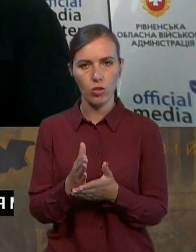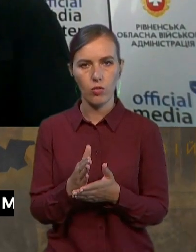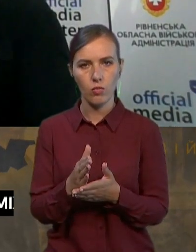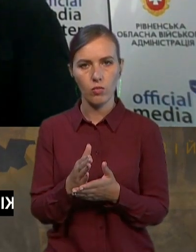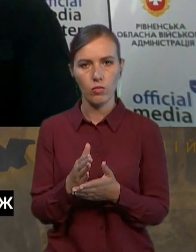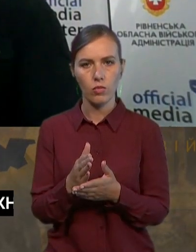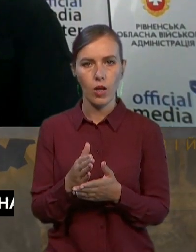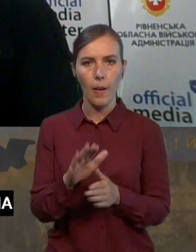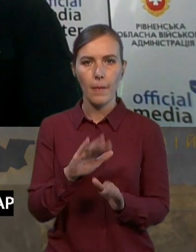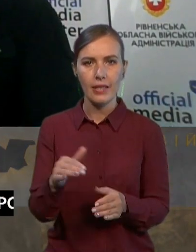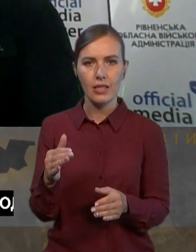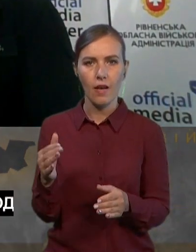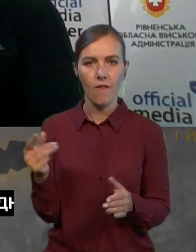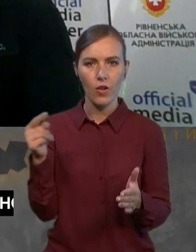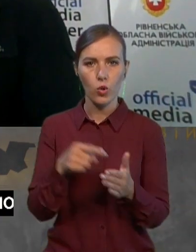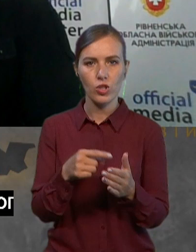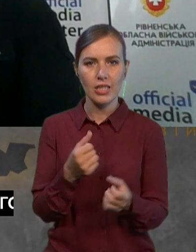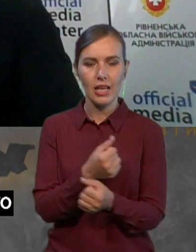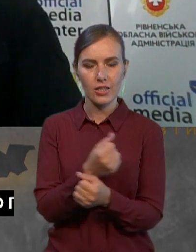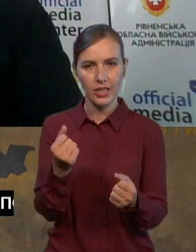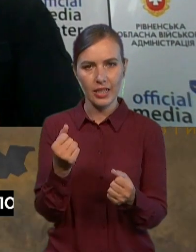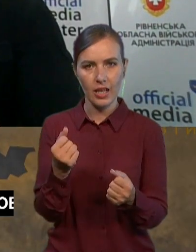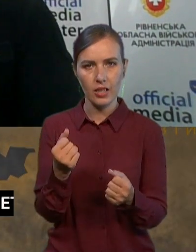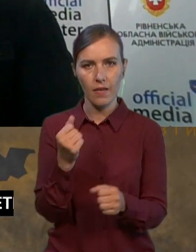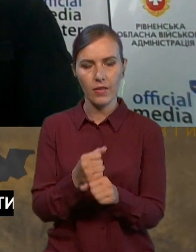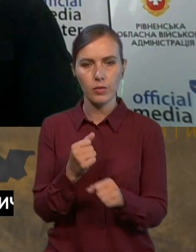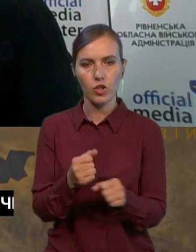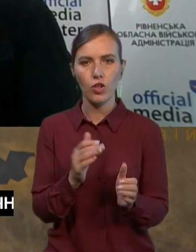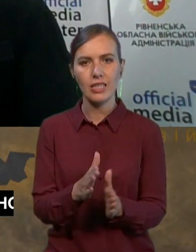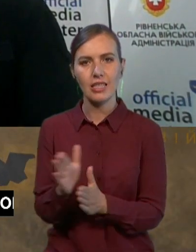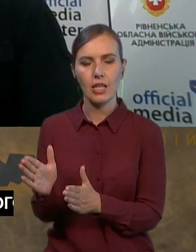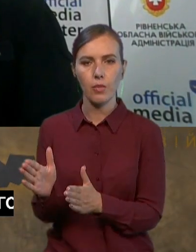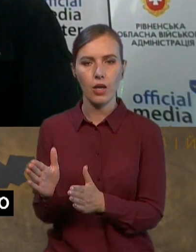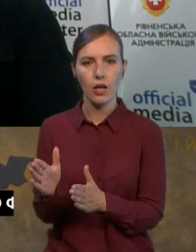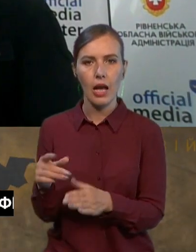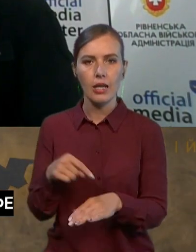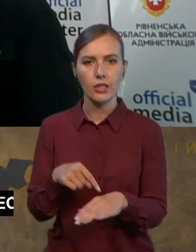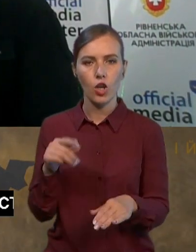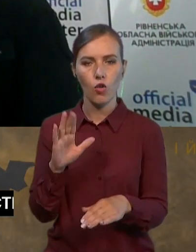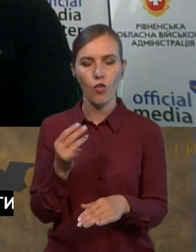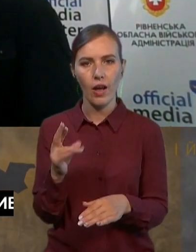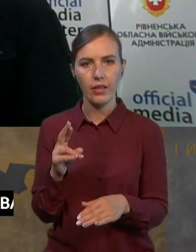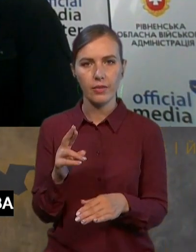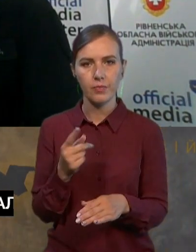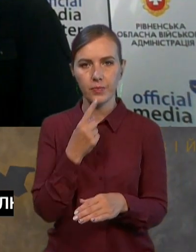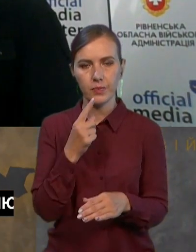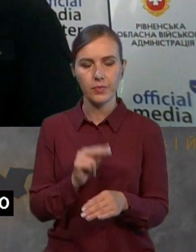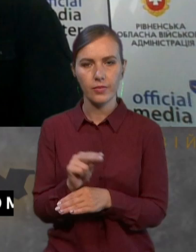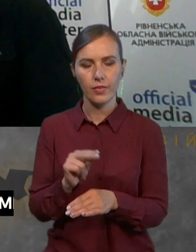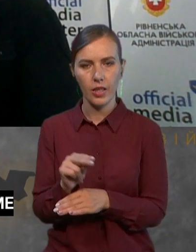ракети відпрацьовувалася саме система реагування. Досить